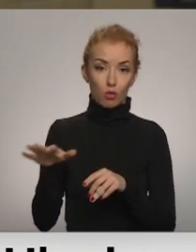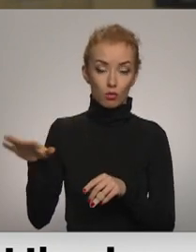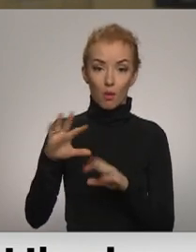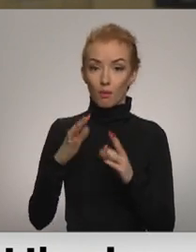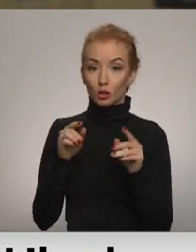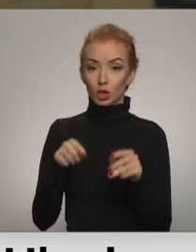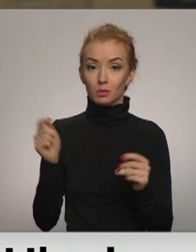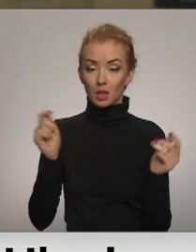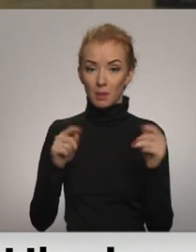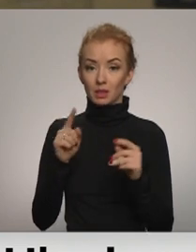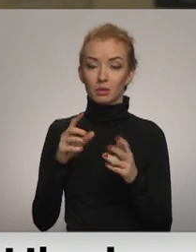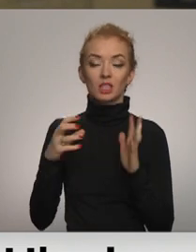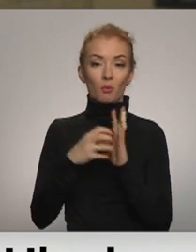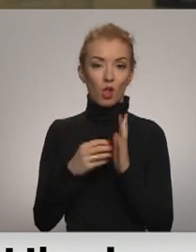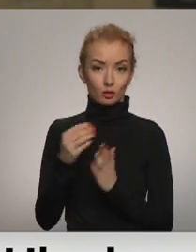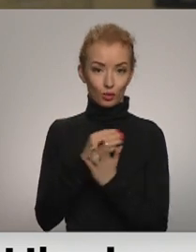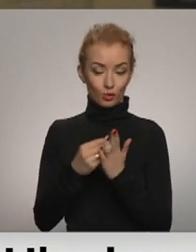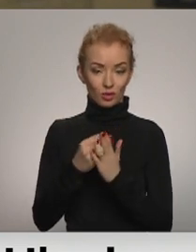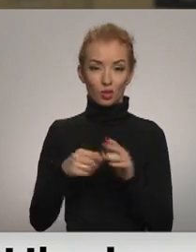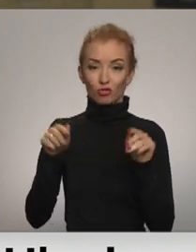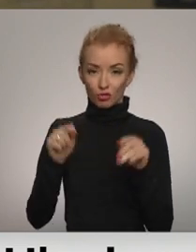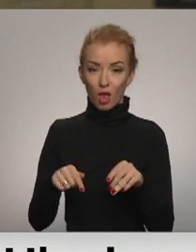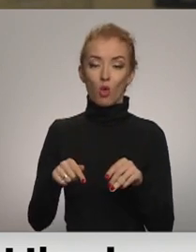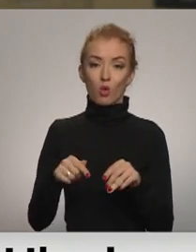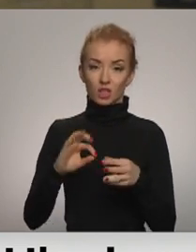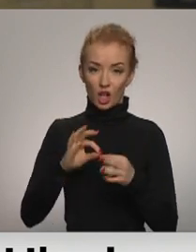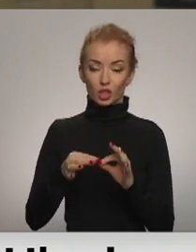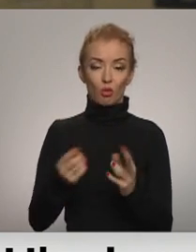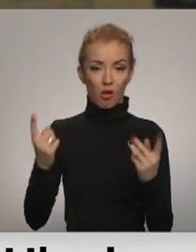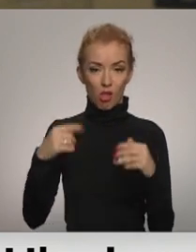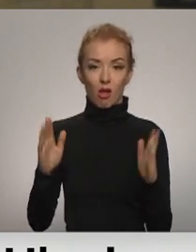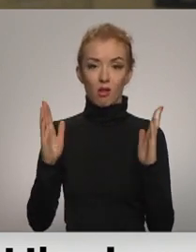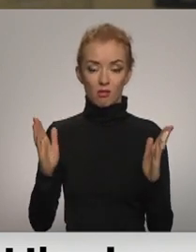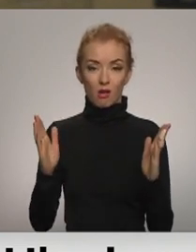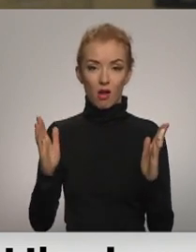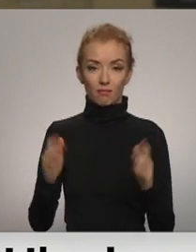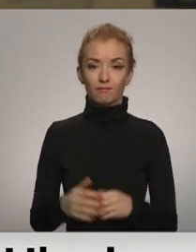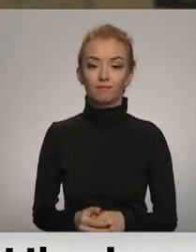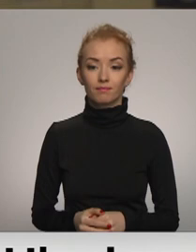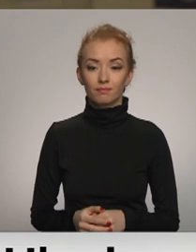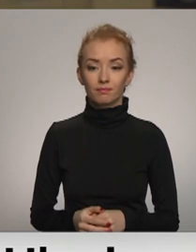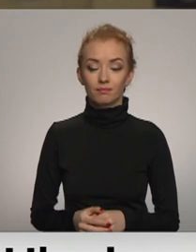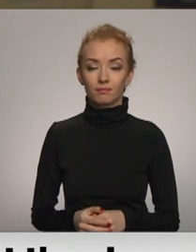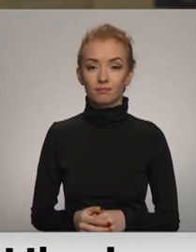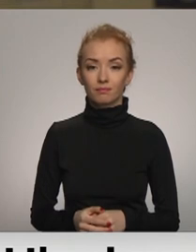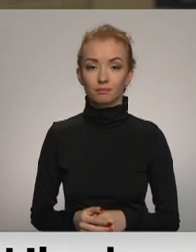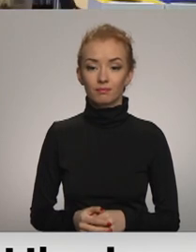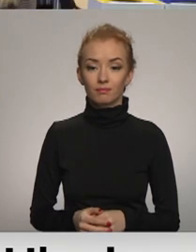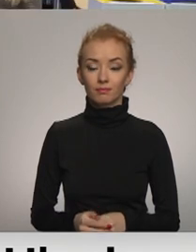šim tas sametam ir simbolas, ka nozīme tīpaši šajos ģeopolitiski tik saržģītajos laikos mūsu Austrumu partneriem. Un lūdz video.